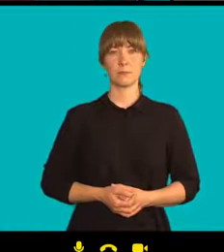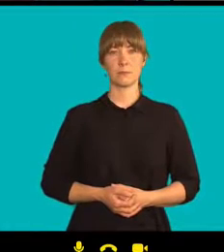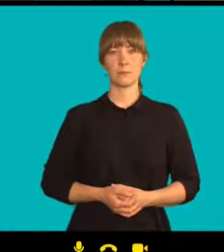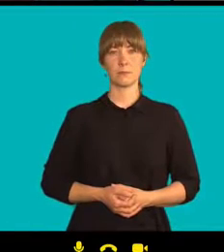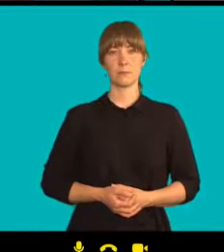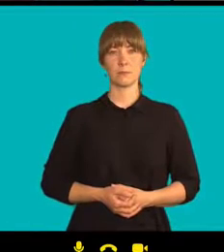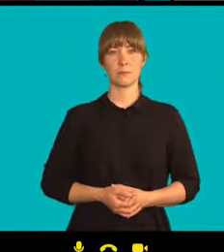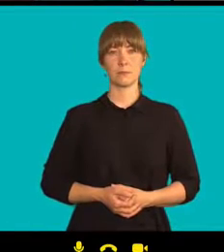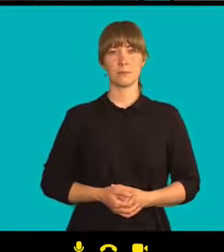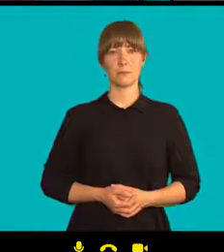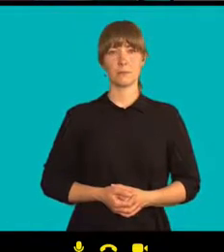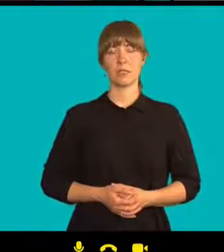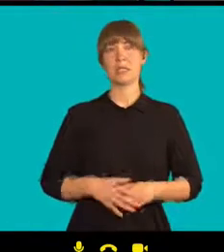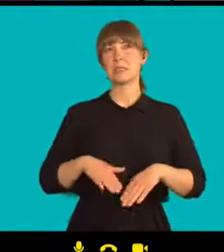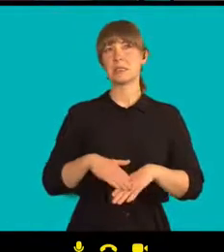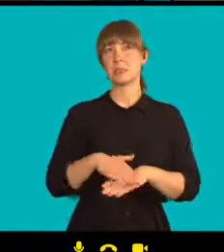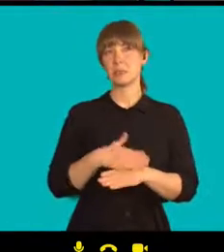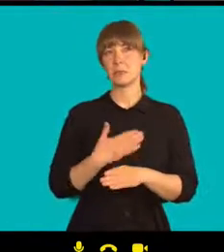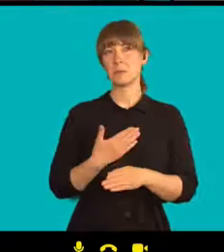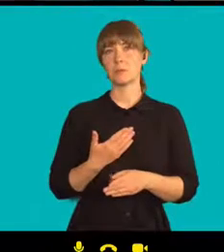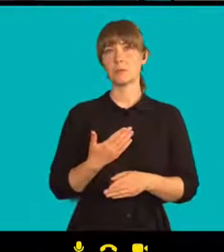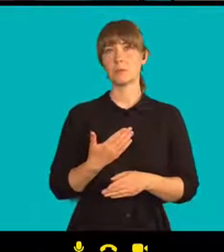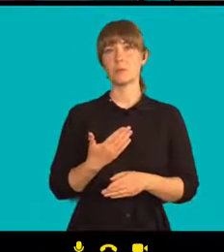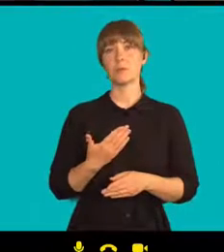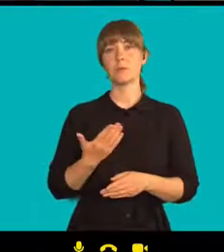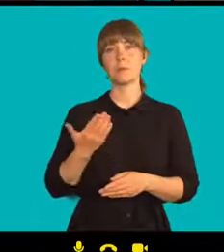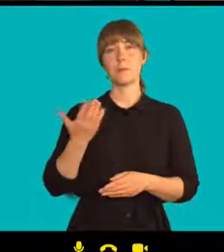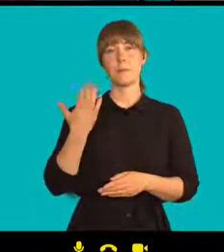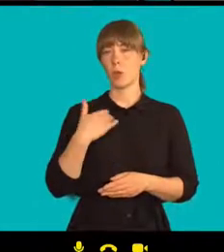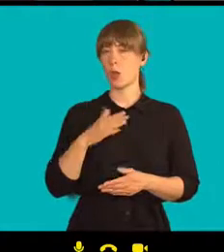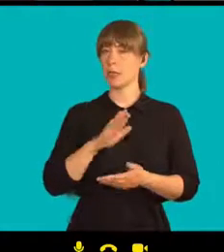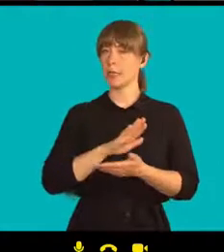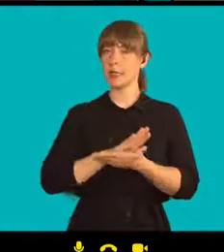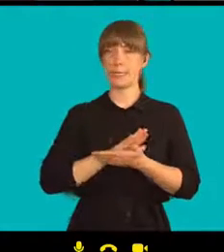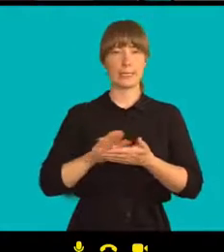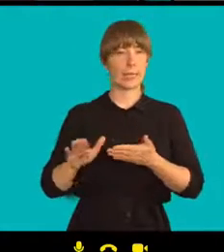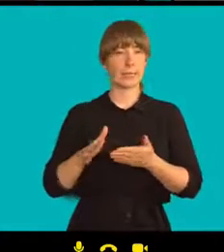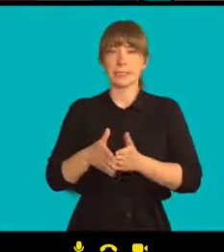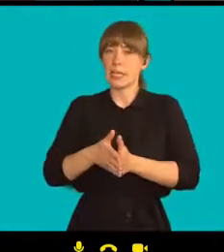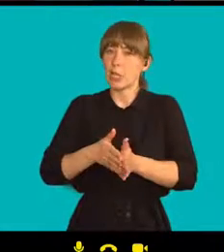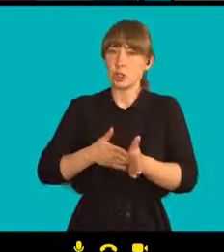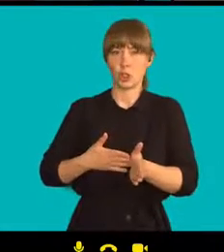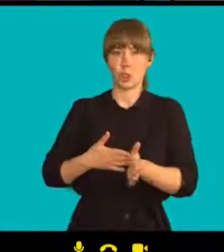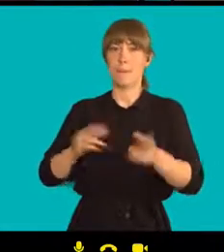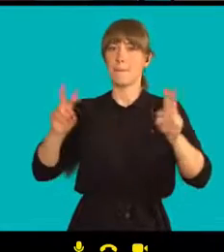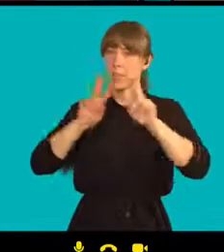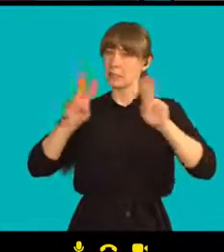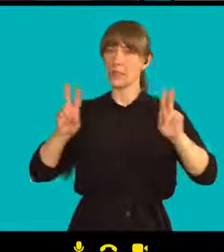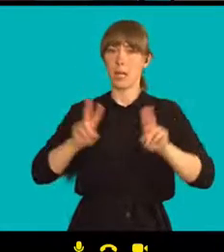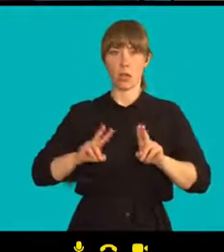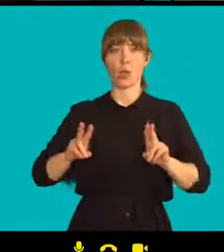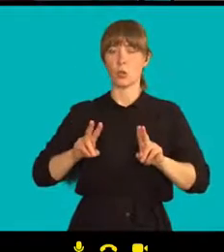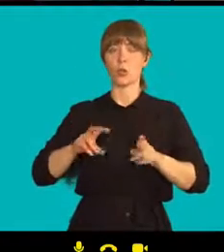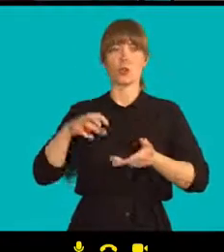Už od prvních dnů a vlastně už před těmi první dnou jsme cítili podporu a solidaritu mezinárodních komunity.